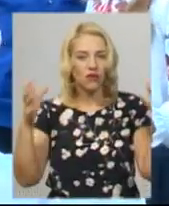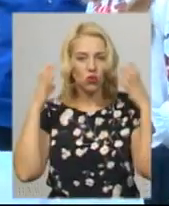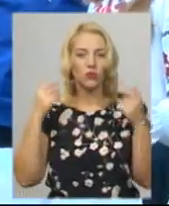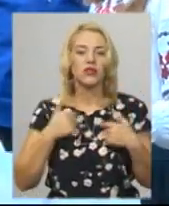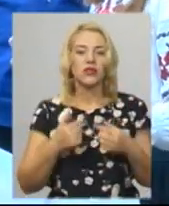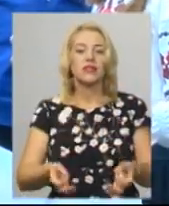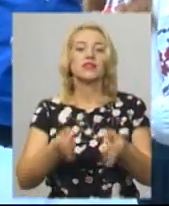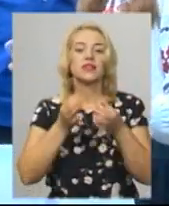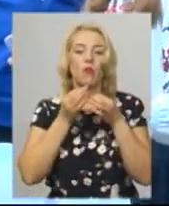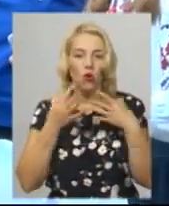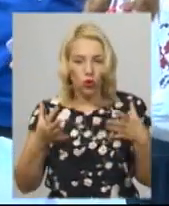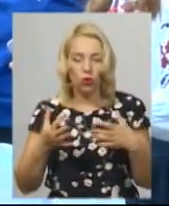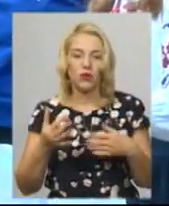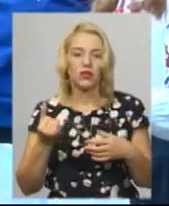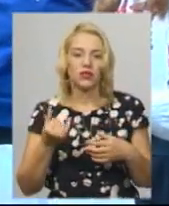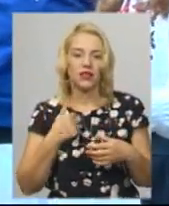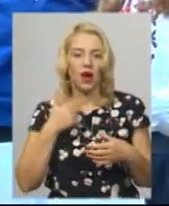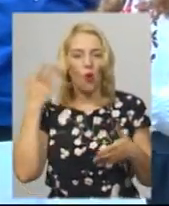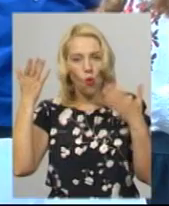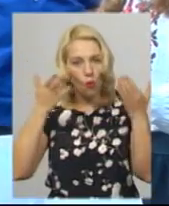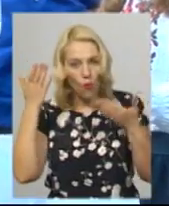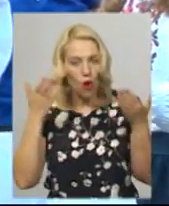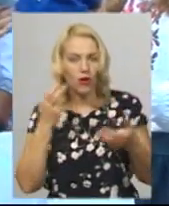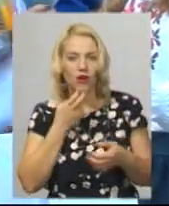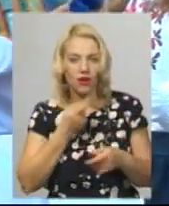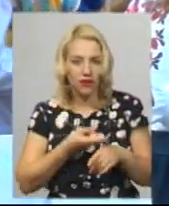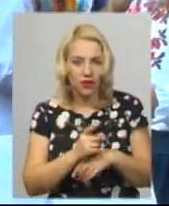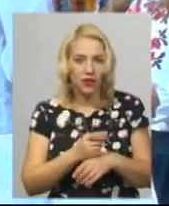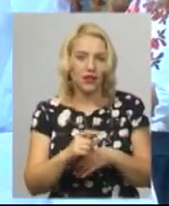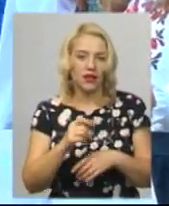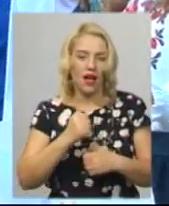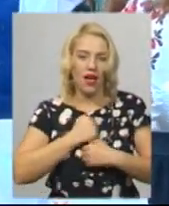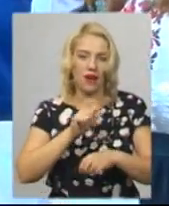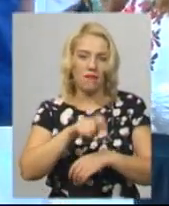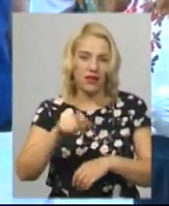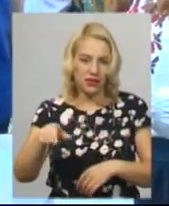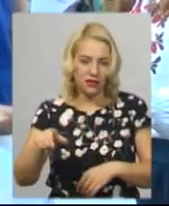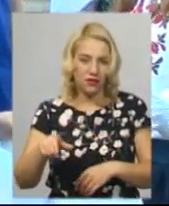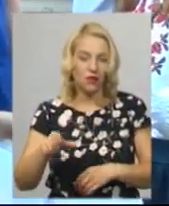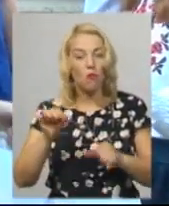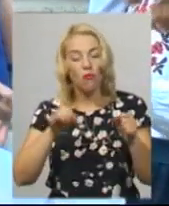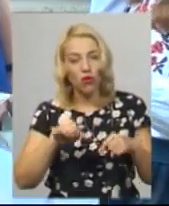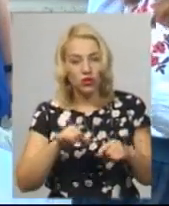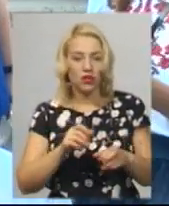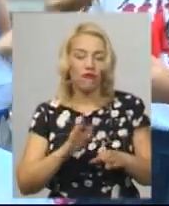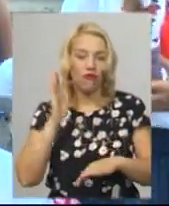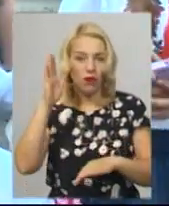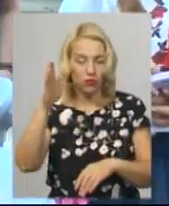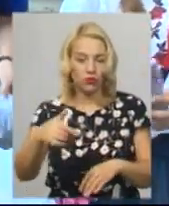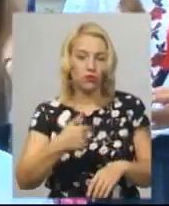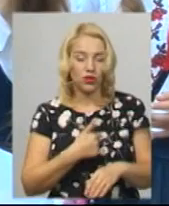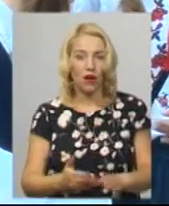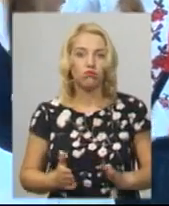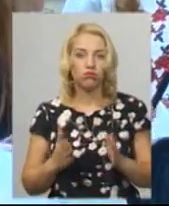сподобався гумор армійців. Можливо, в житті я буду